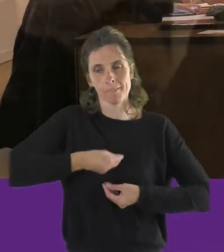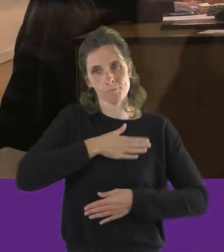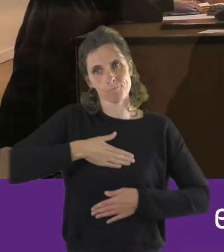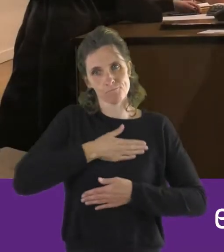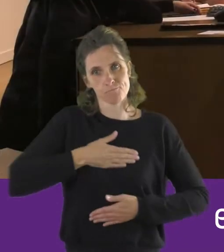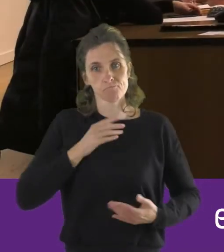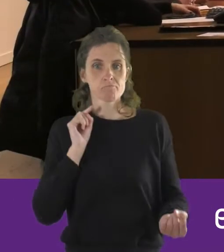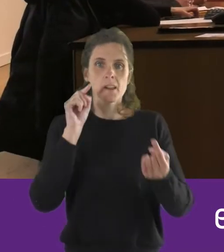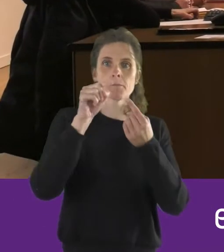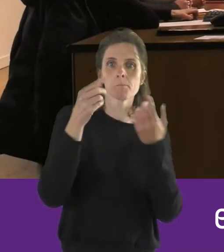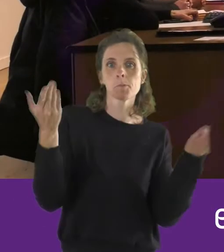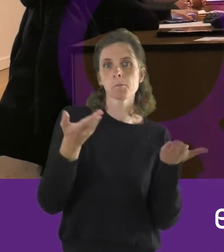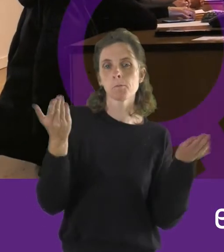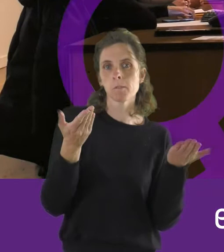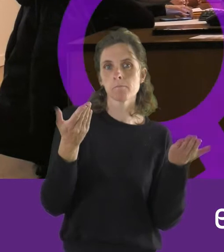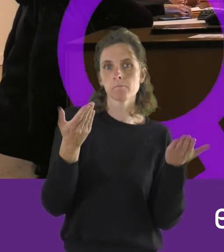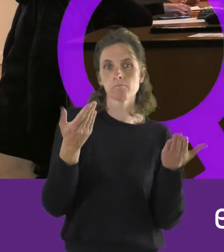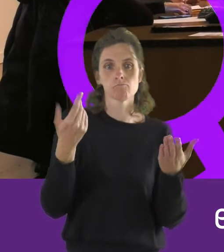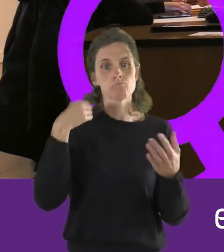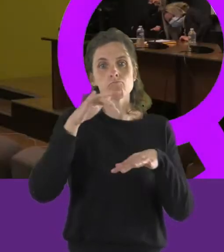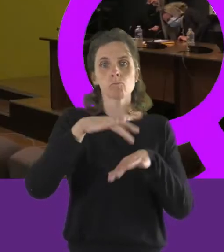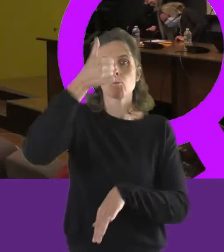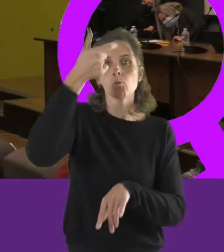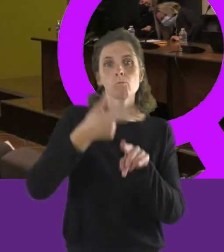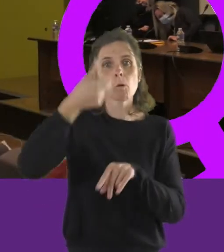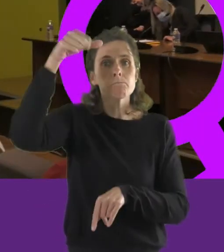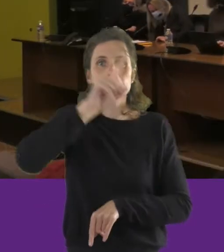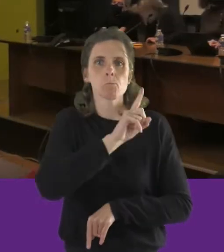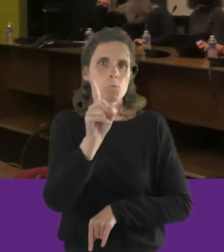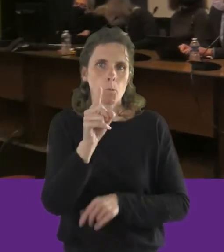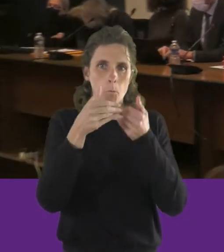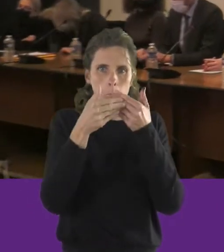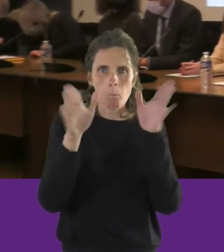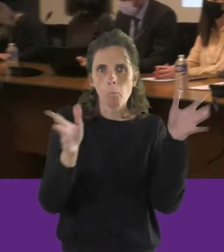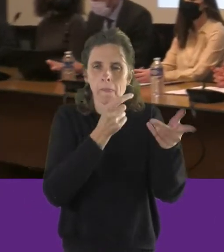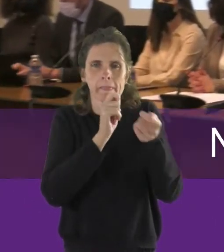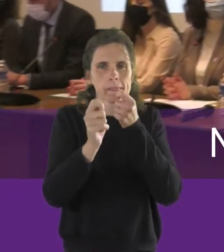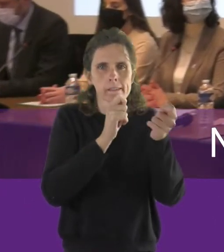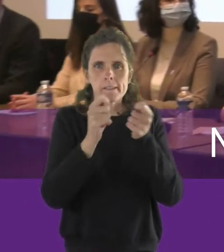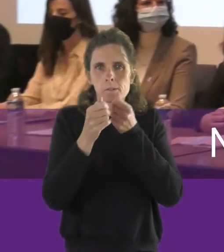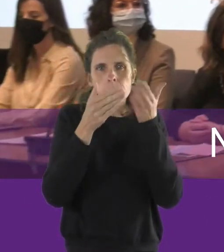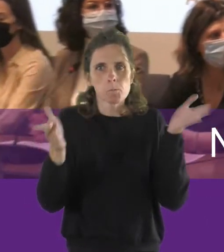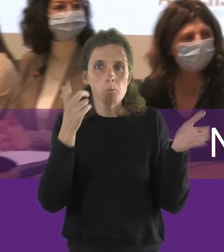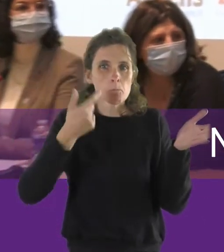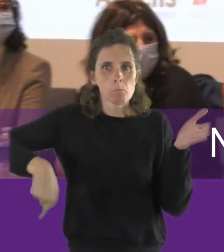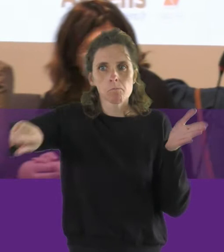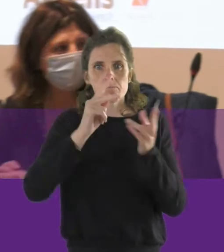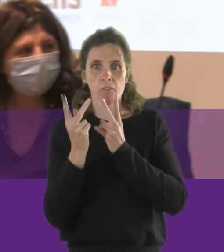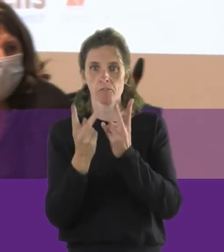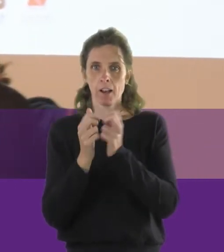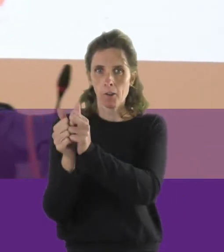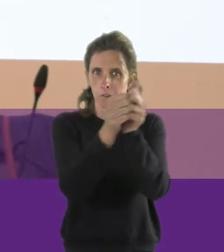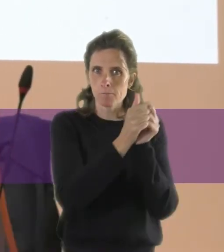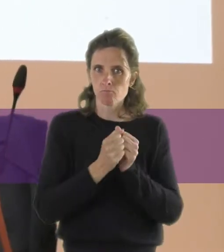et de ne pas être à usage unique, mais bien d'ouvrir le dialogue pour consolider le socle de nos